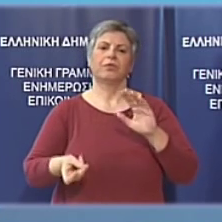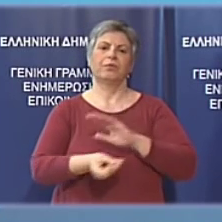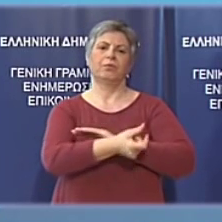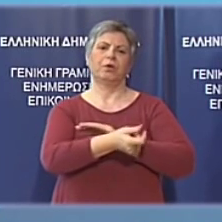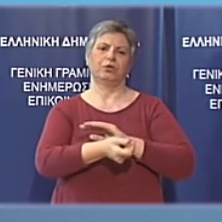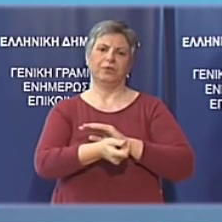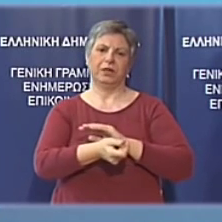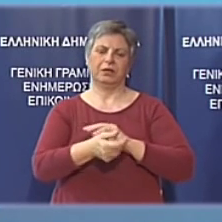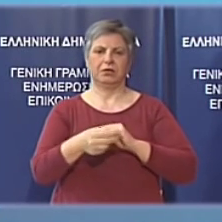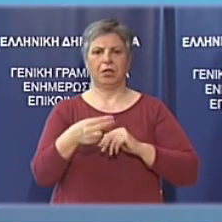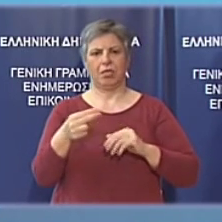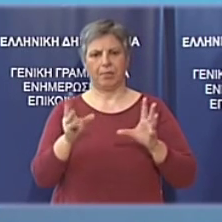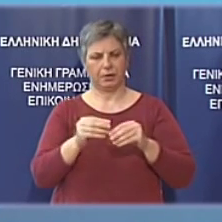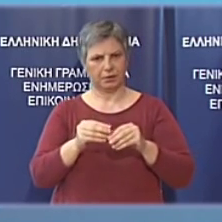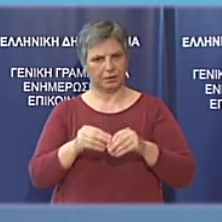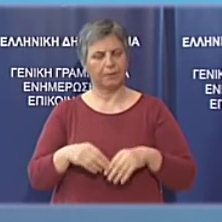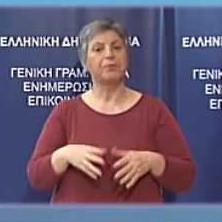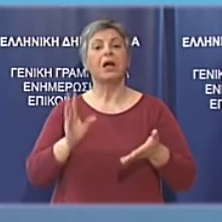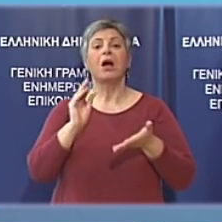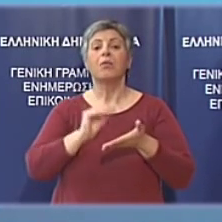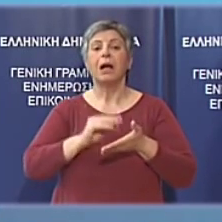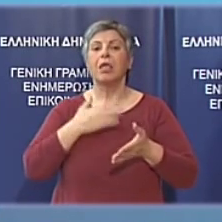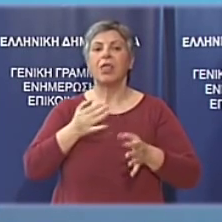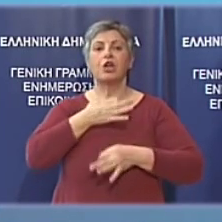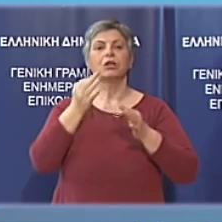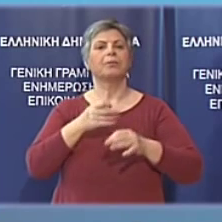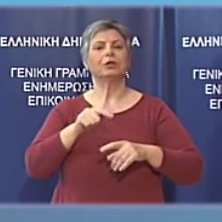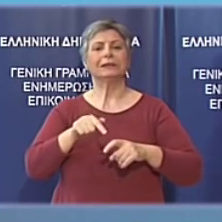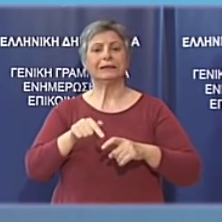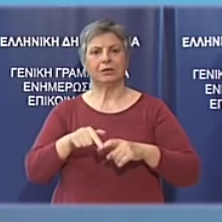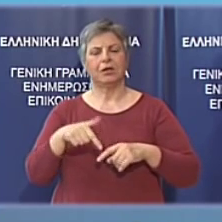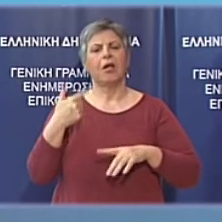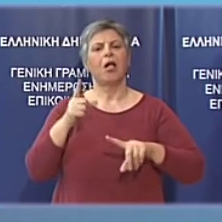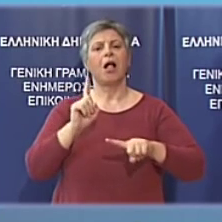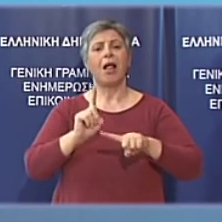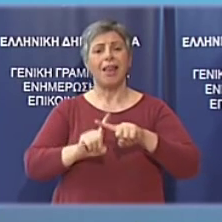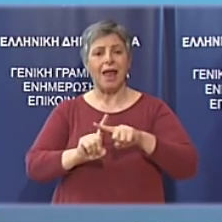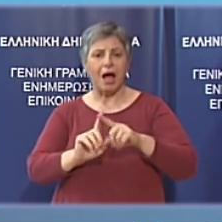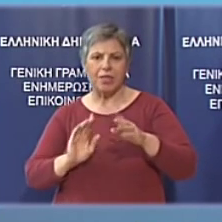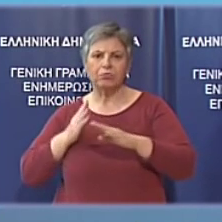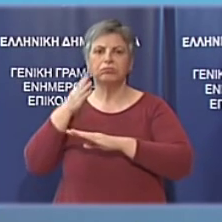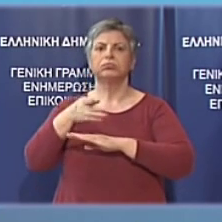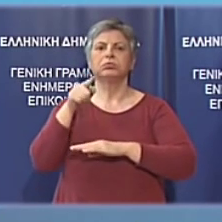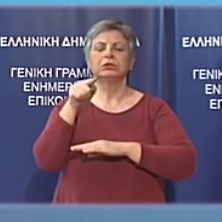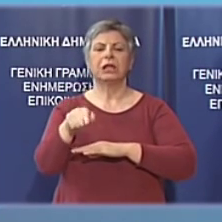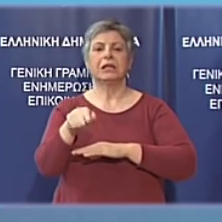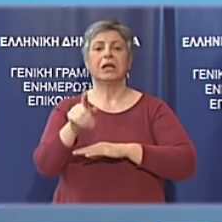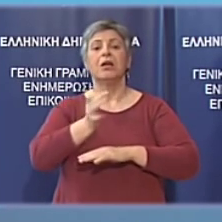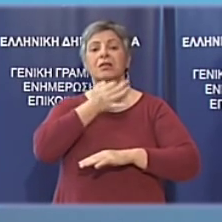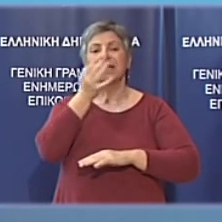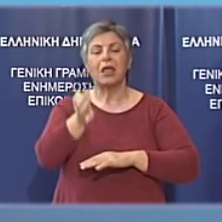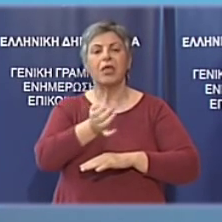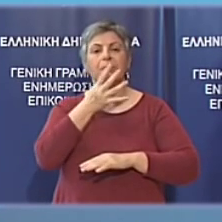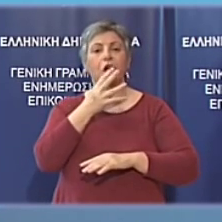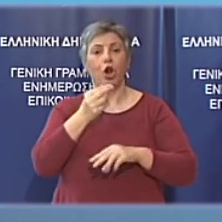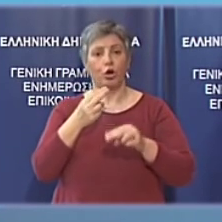Στο σημείο αυτό θέλω να τονίσω για άλλη μια φορά ότι η Ελλάδα σε αυτή την κρίσιμη σύνοδο θα τονίσει ότι η Ευρώπη